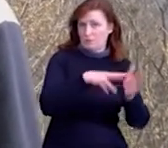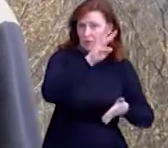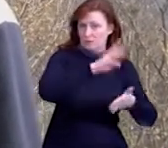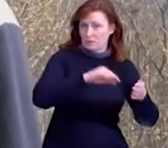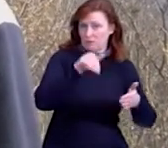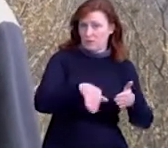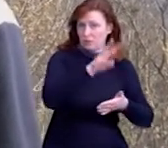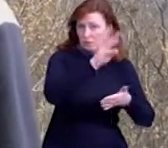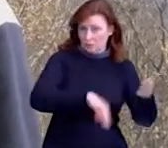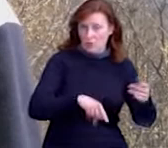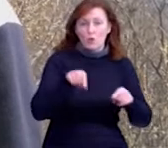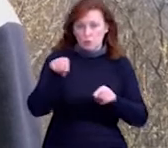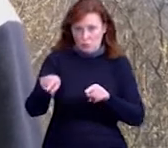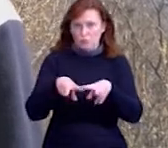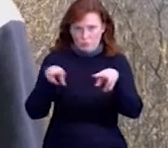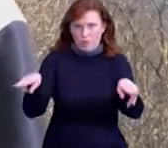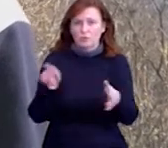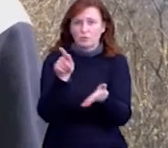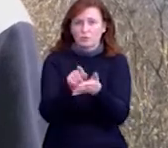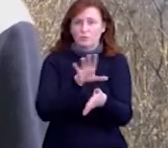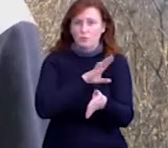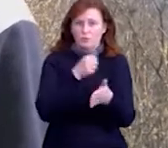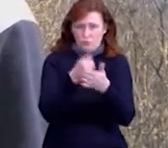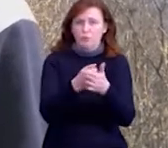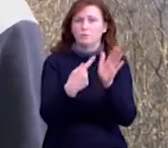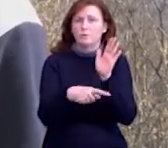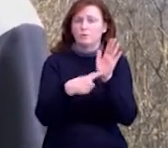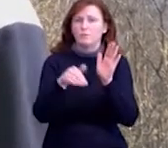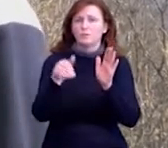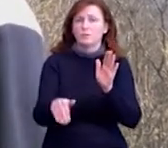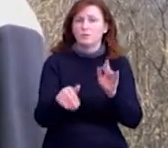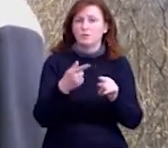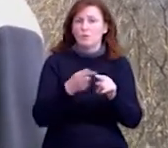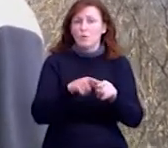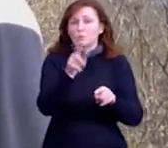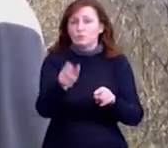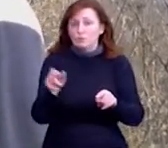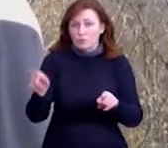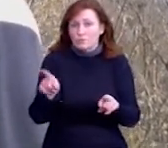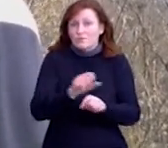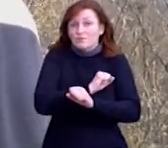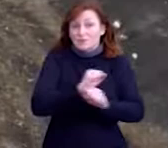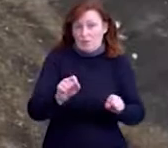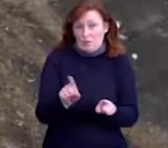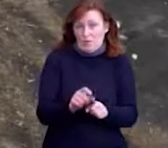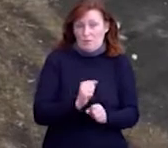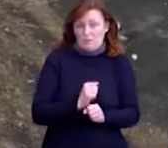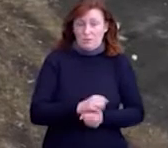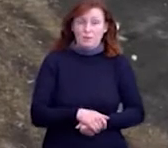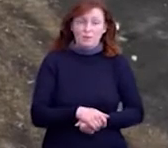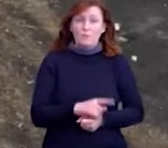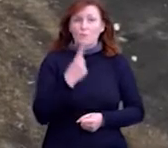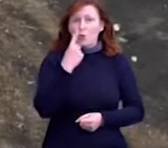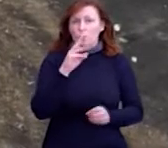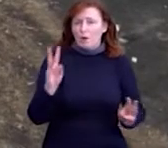як мінімум, не менше 17, тобто все 60. Людям взагалі має бути неповідно такі речі робити. Одна із найбільших